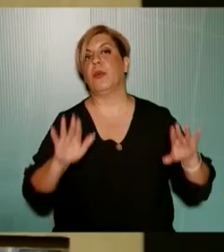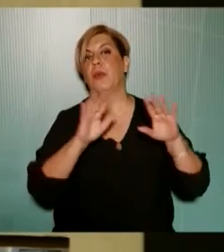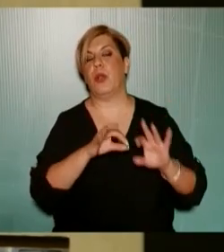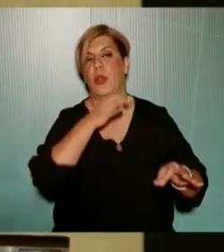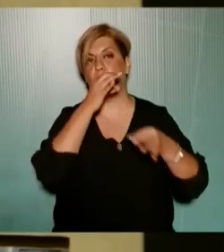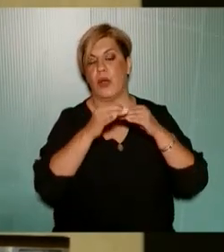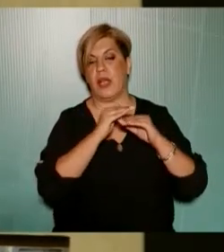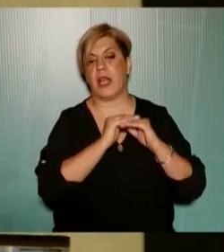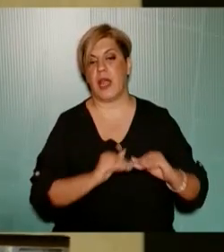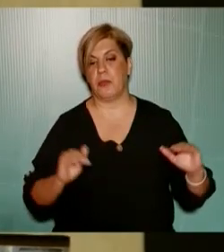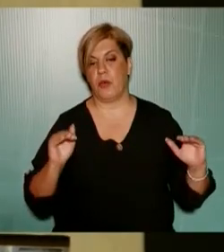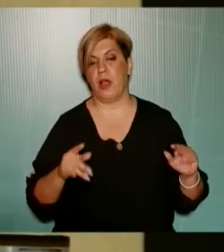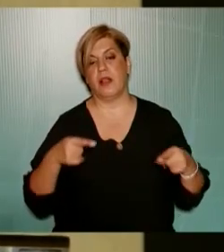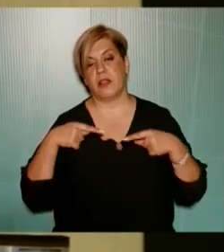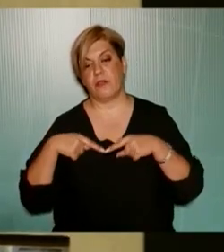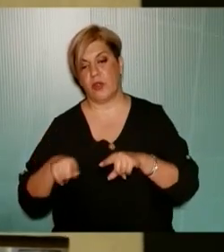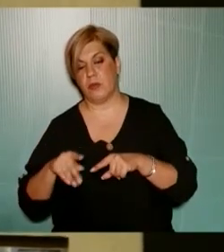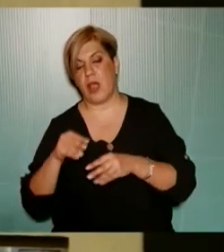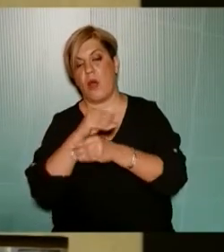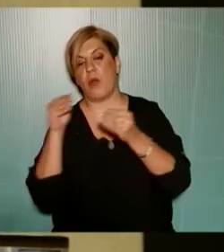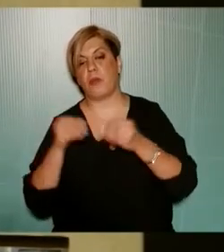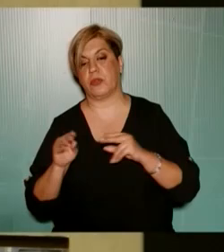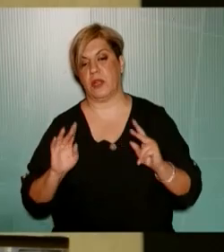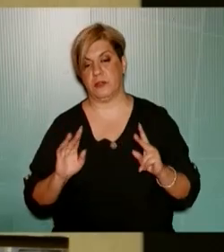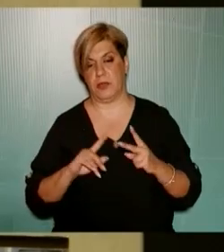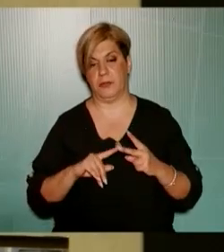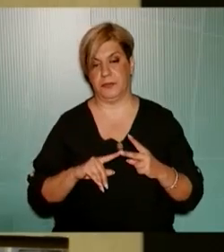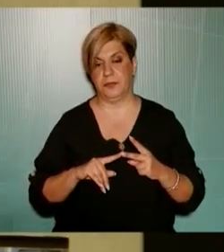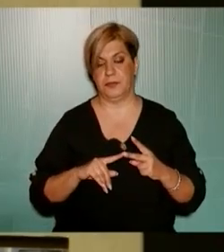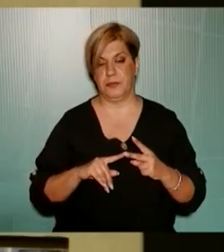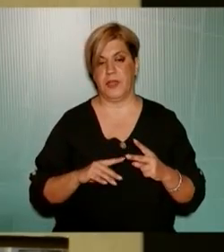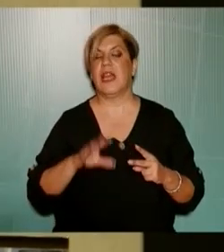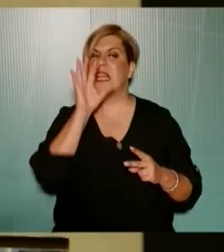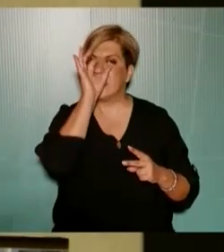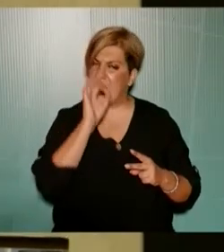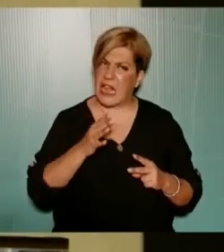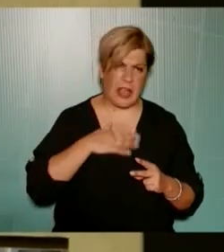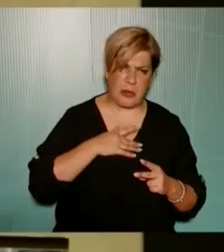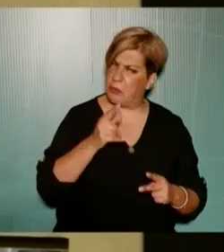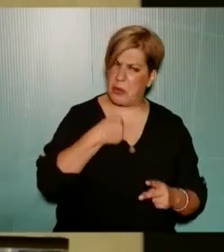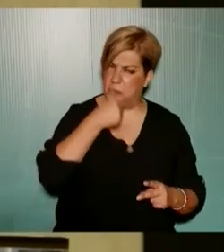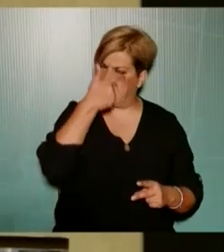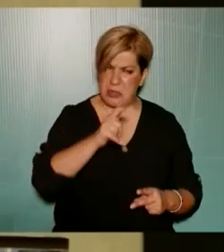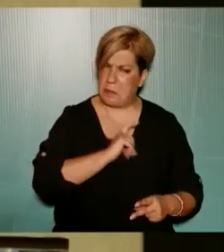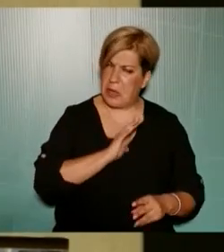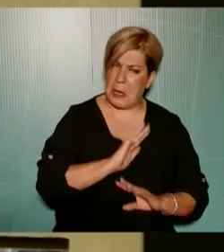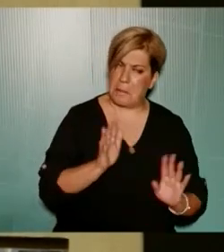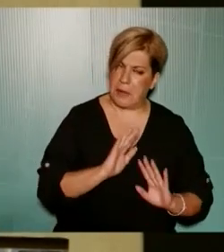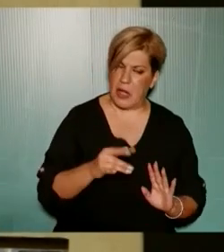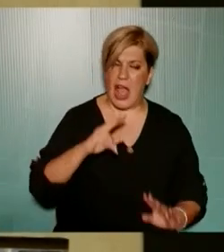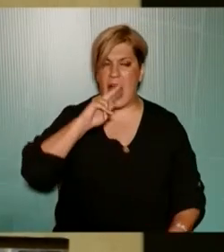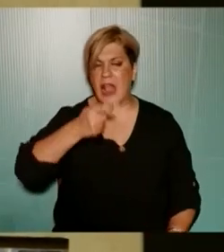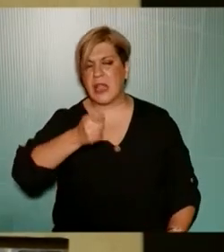αλλά συγχρόνως έχουν και αποτέλεσμα Είναι σαφές ότι εγώ δεν περιμένω από την